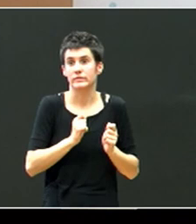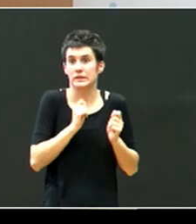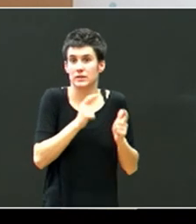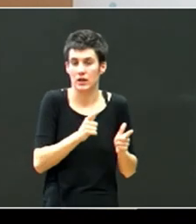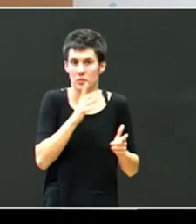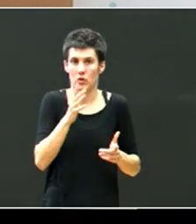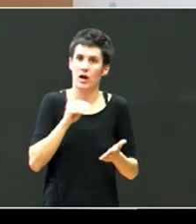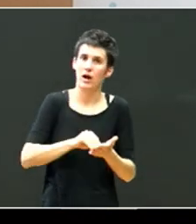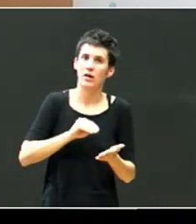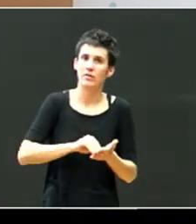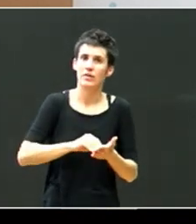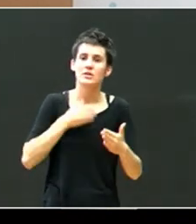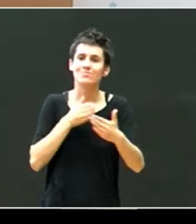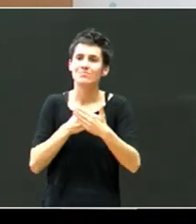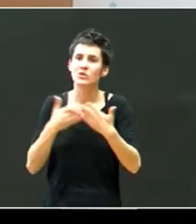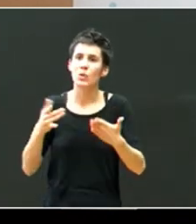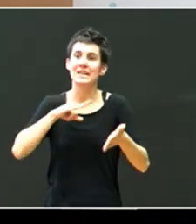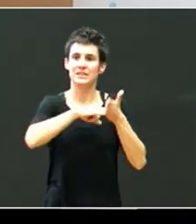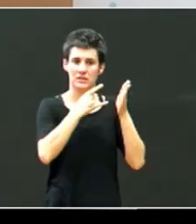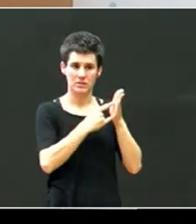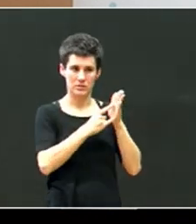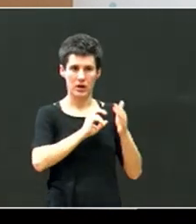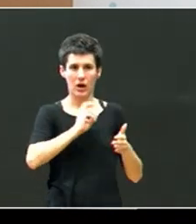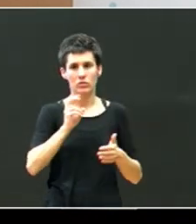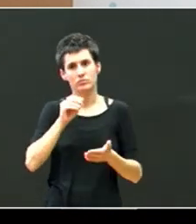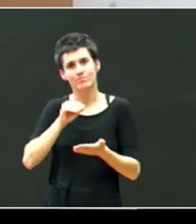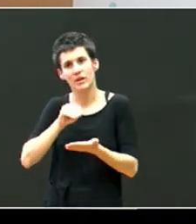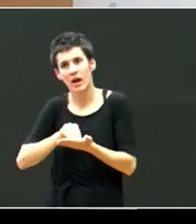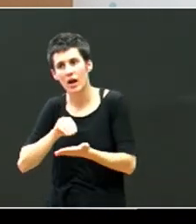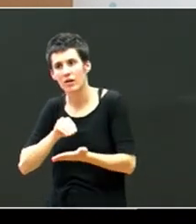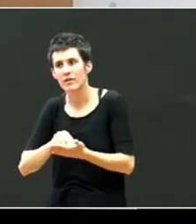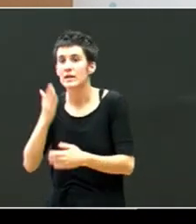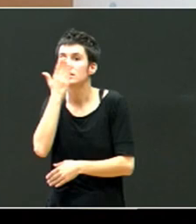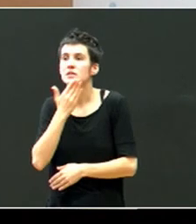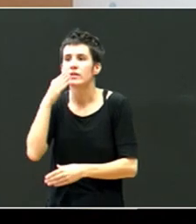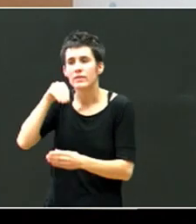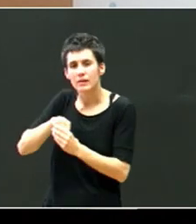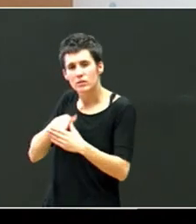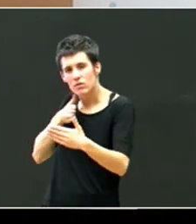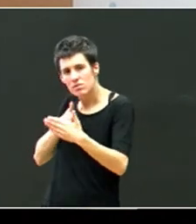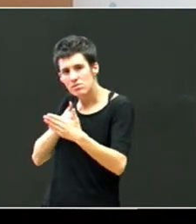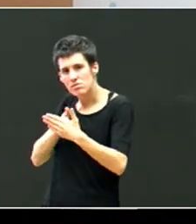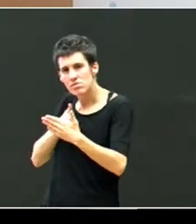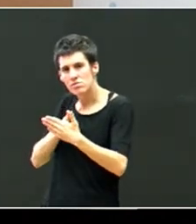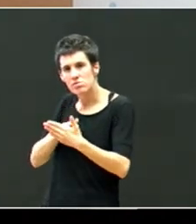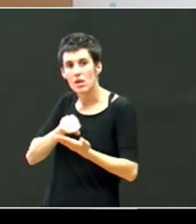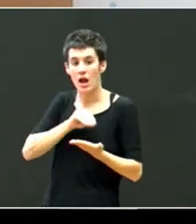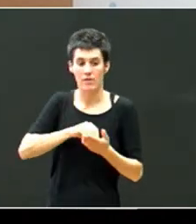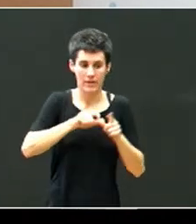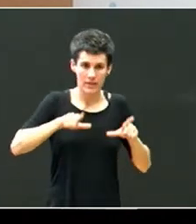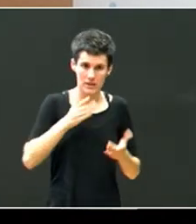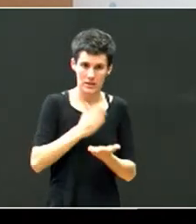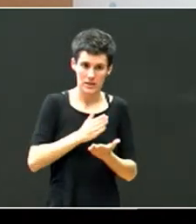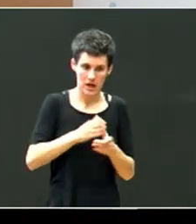sistemakoak dira, beste batzutan, eskolako oztopoak, eta beste batzutan, nere gelakoa, edo